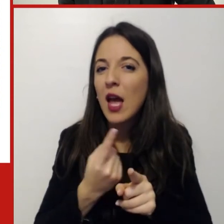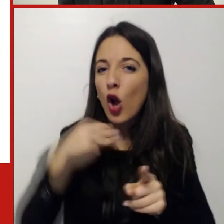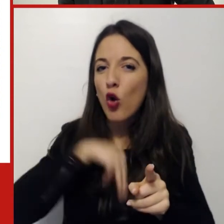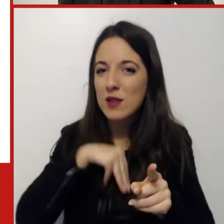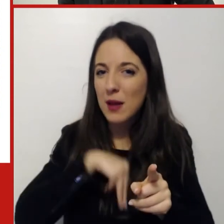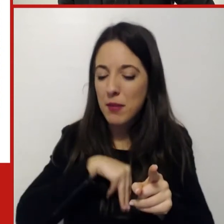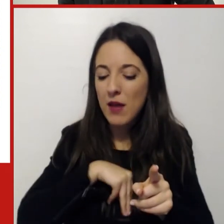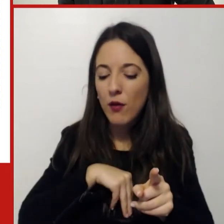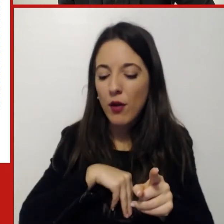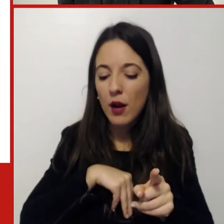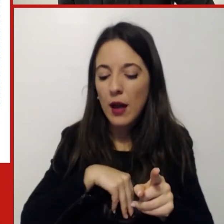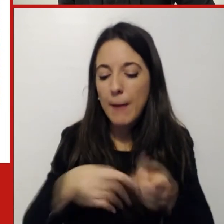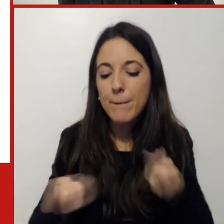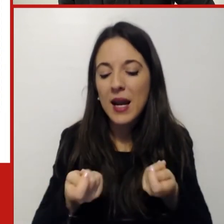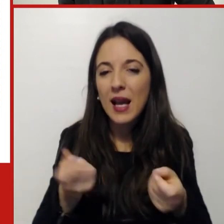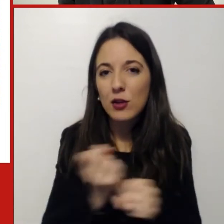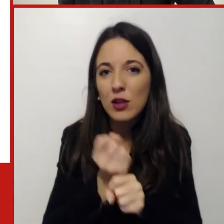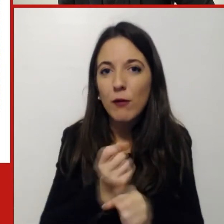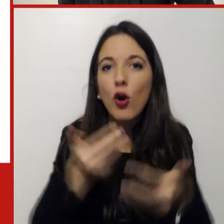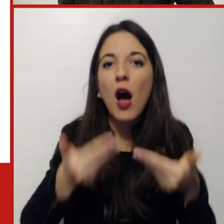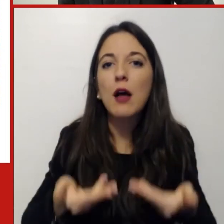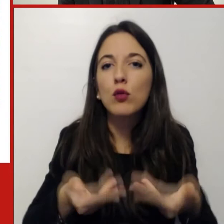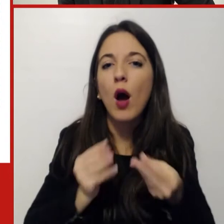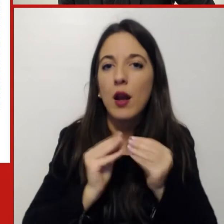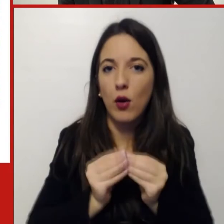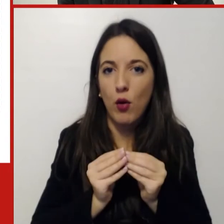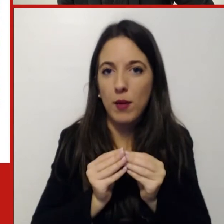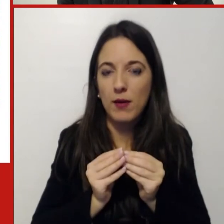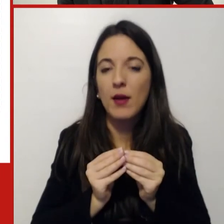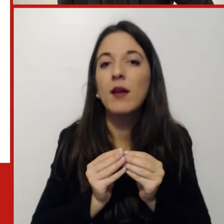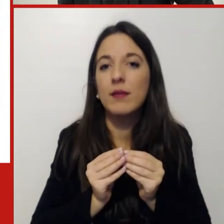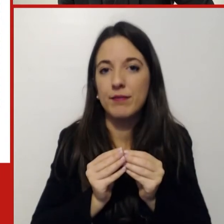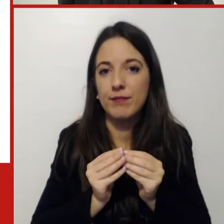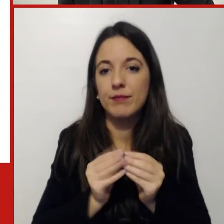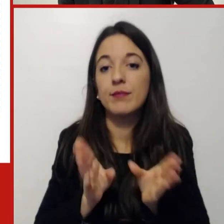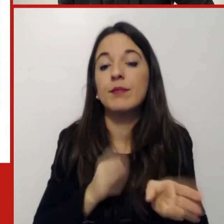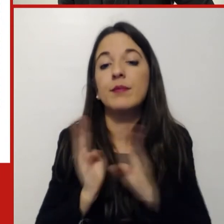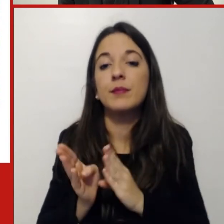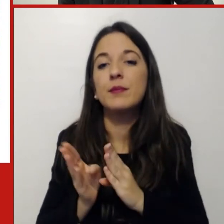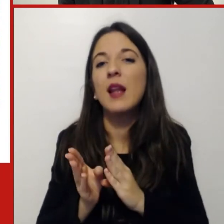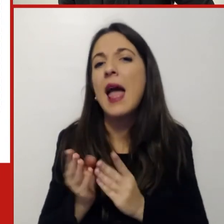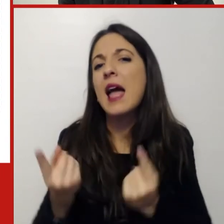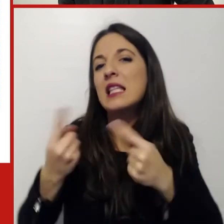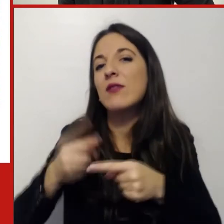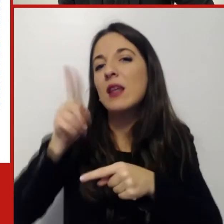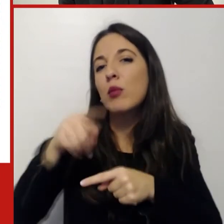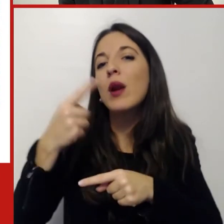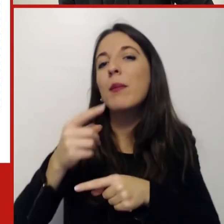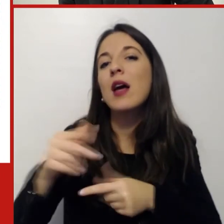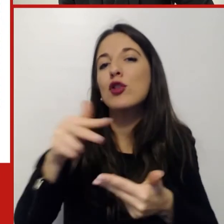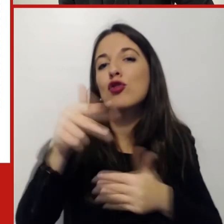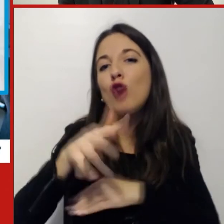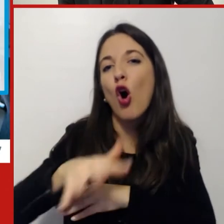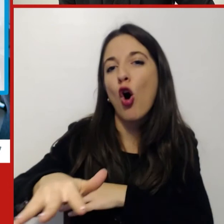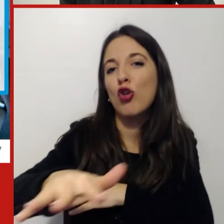proprio dal punto di vista dell'efficienza, dell'efficacia, dell'innovatività e poi un challenge, lasciatemi dire, anche per la società nel suo insieme.